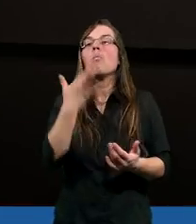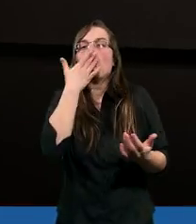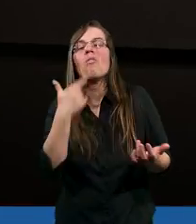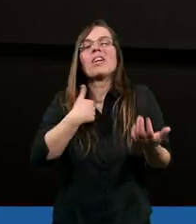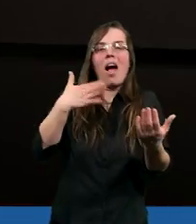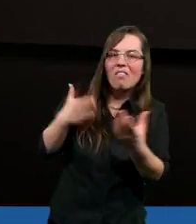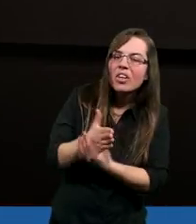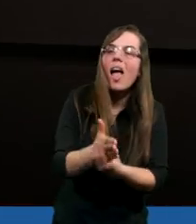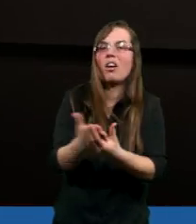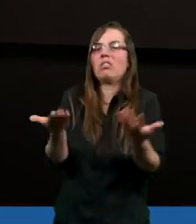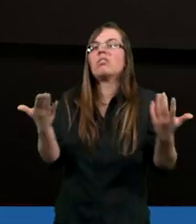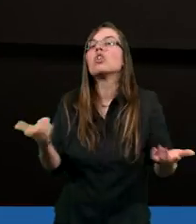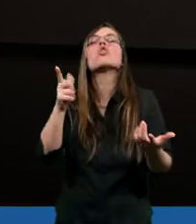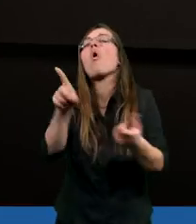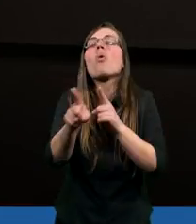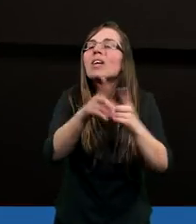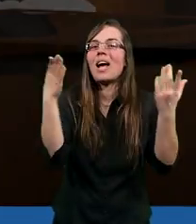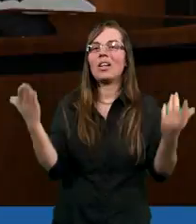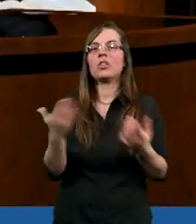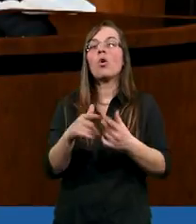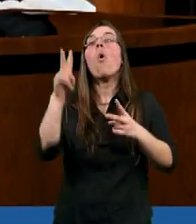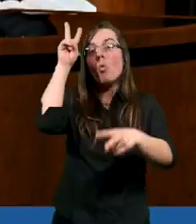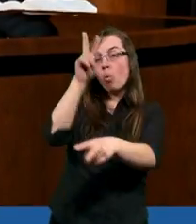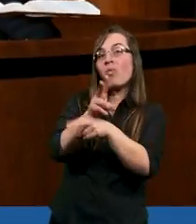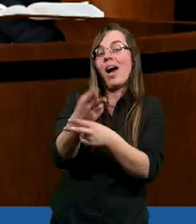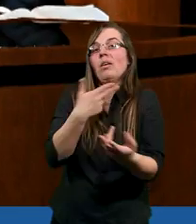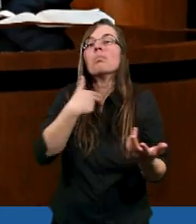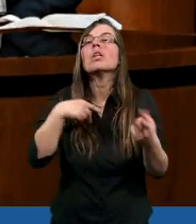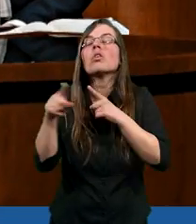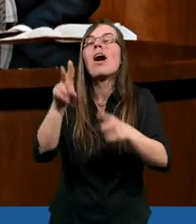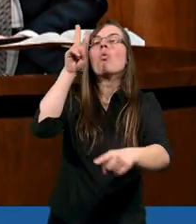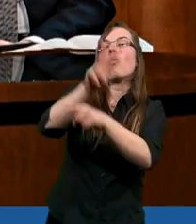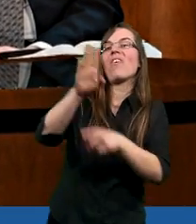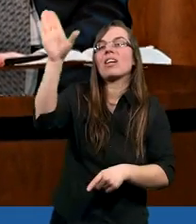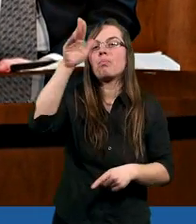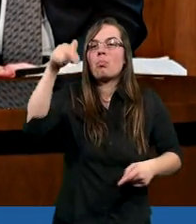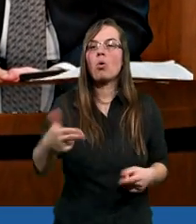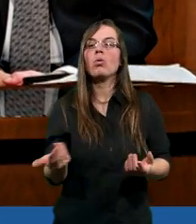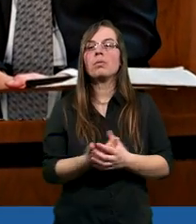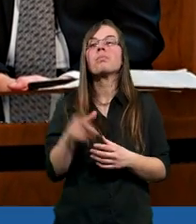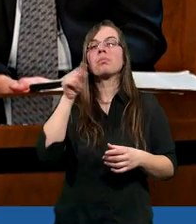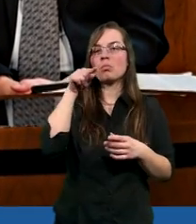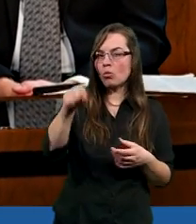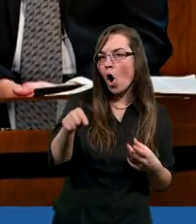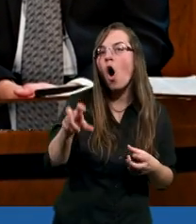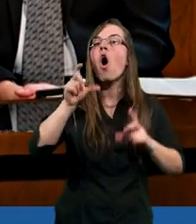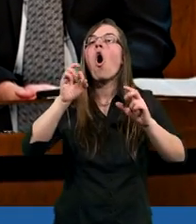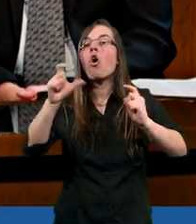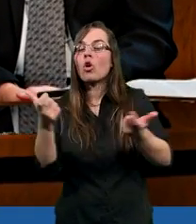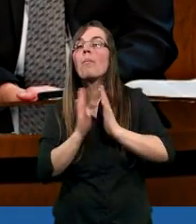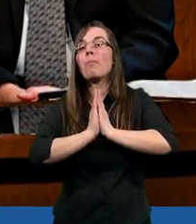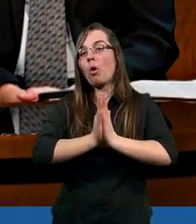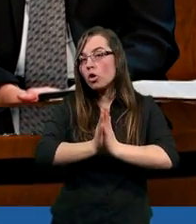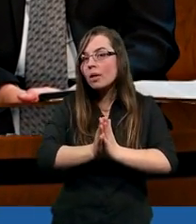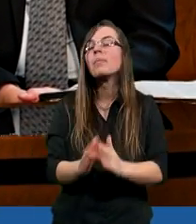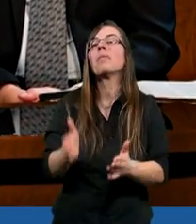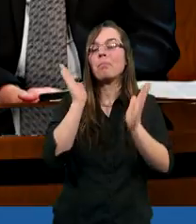mówimy, zapewniamy. Co to znaczy wierzyć? Ufać. Ufamy Bogu. Że to, o co Go prosimy,